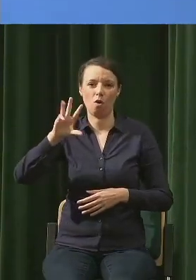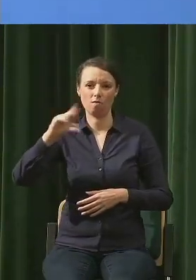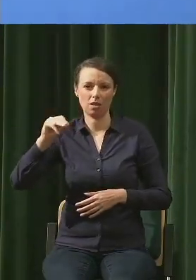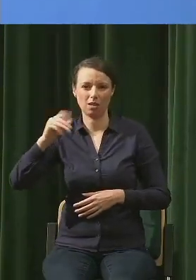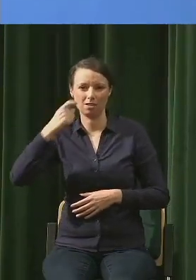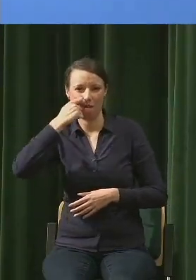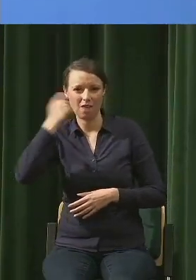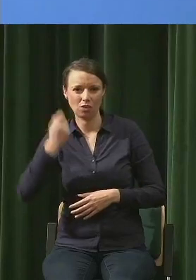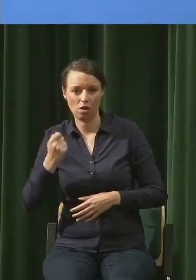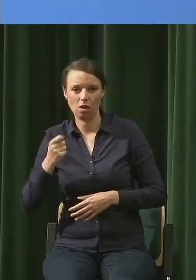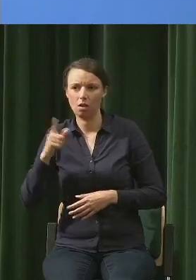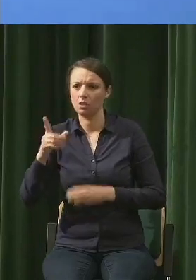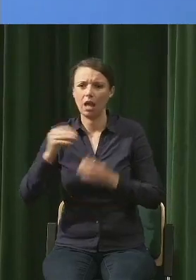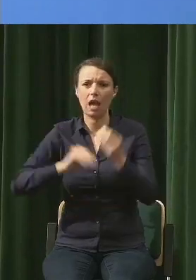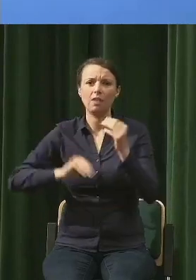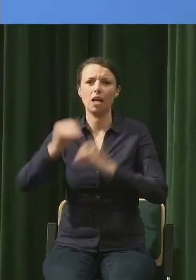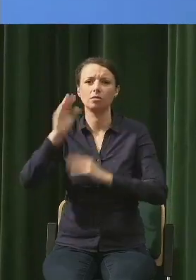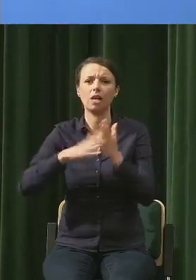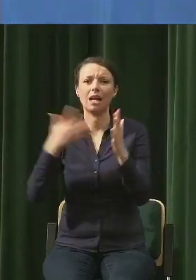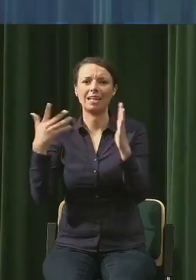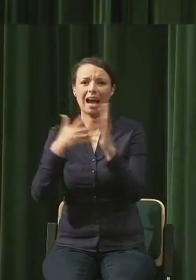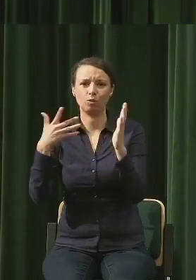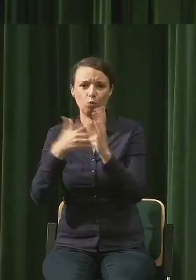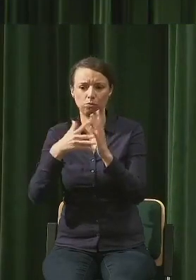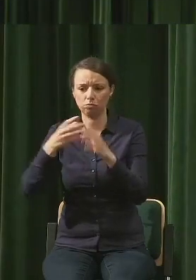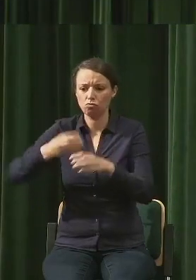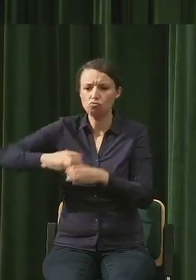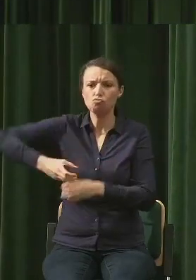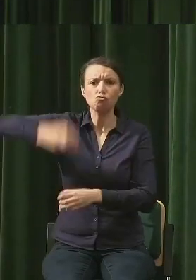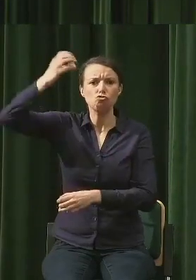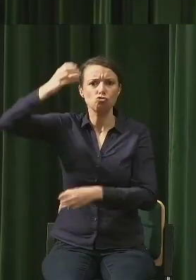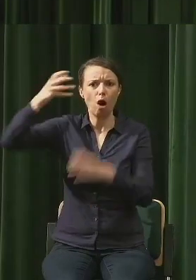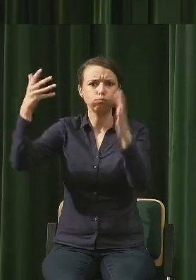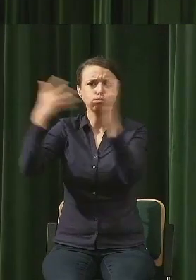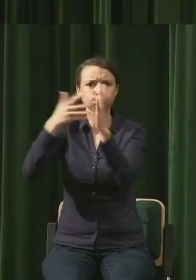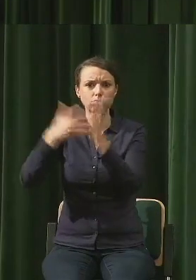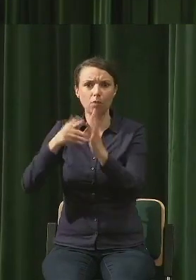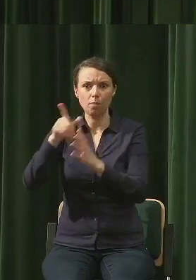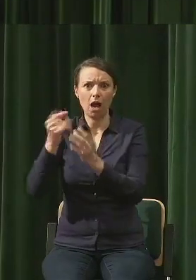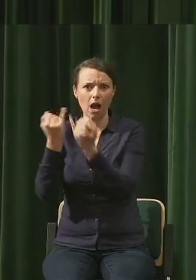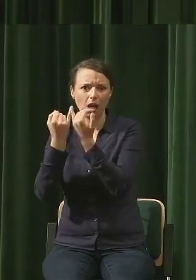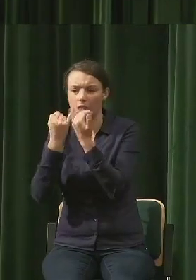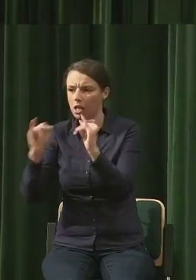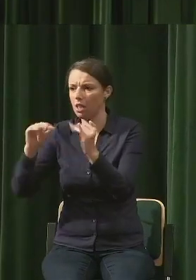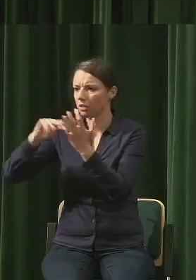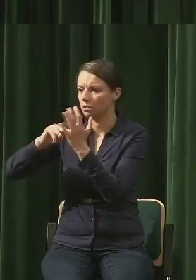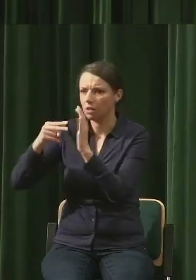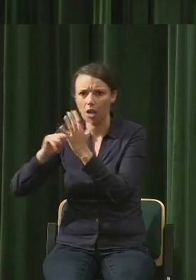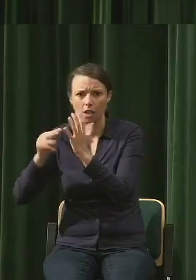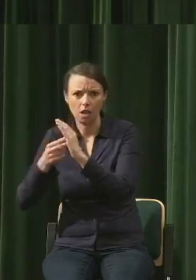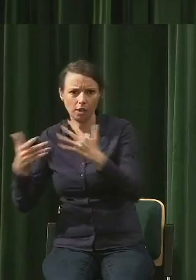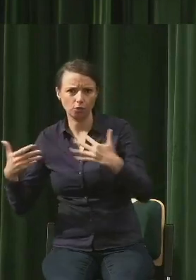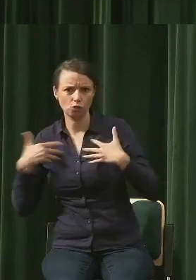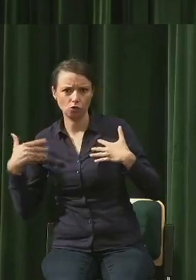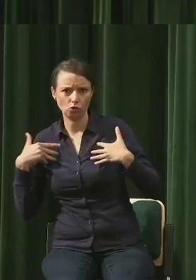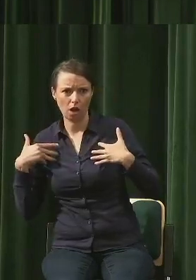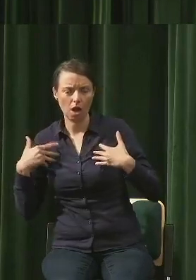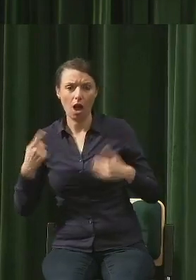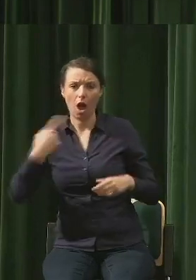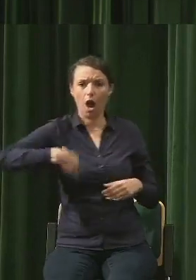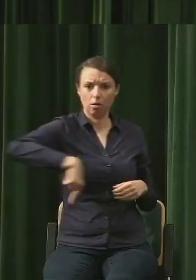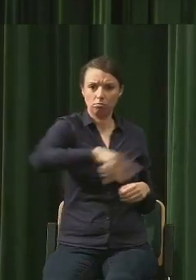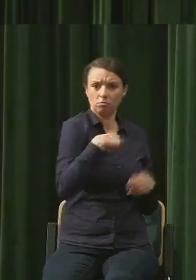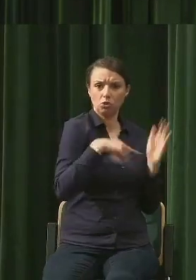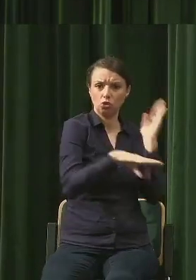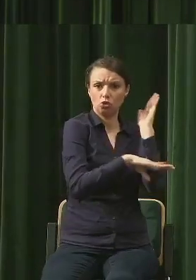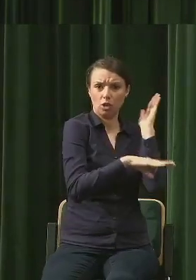ich wśród nich po prostu kaktusów, które mają taką strategię życia, odrębną zupełnie niż nasze drzewa, nasze rośliny, że